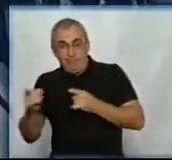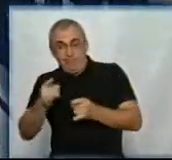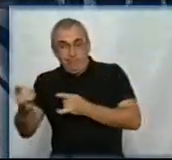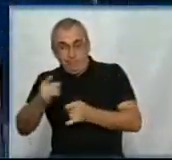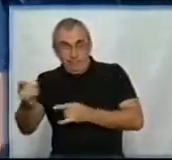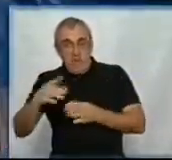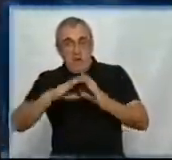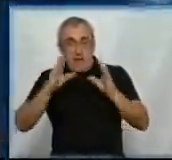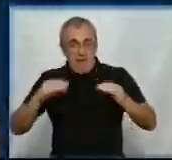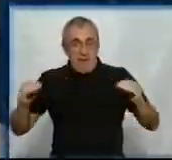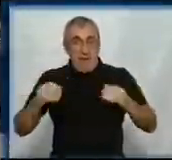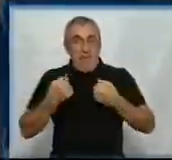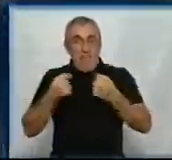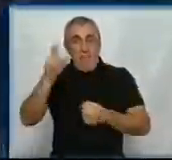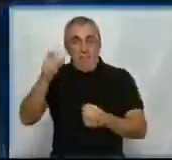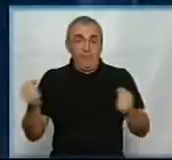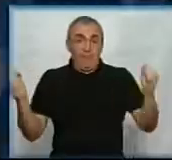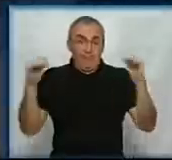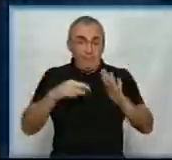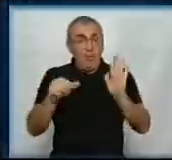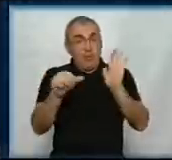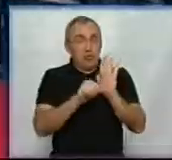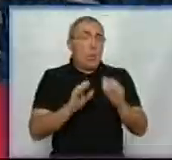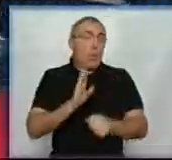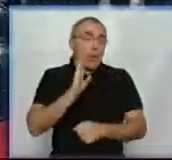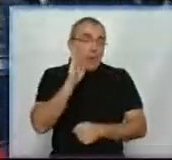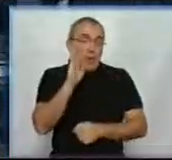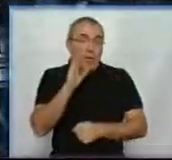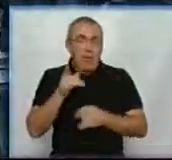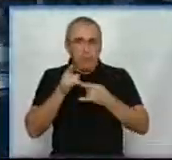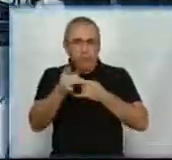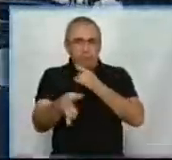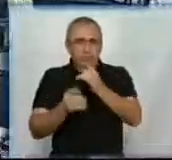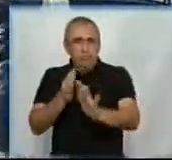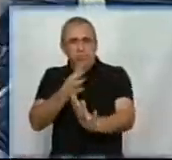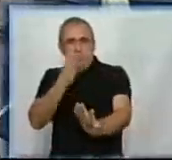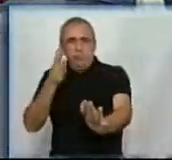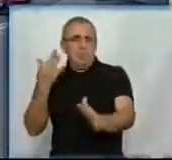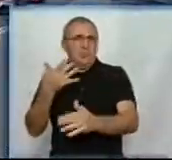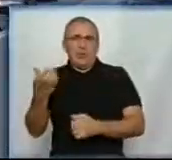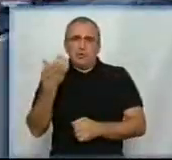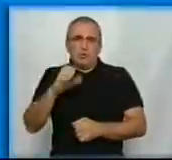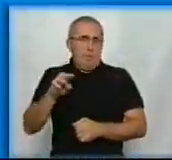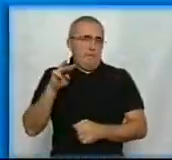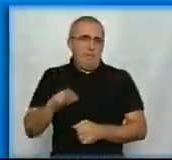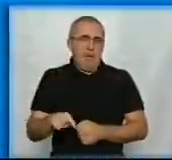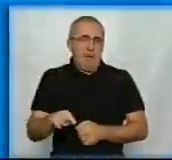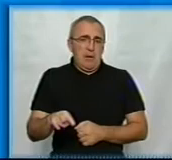автомобілі. Водії тут почали збиратися з 6-ї ранку. Колонна машин простягнулася на кілька сот метрів.